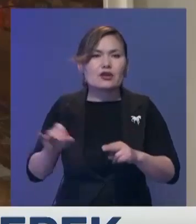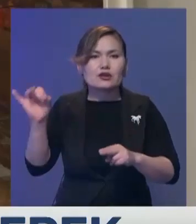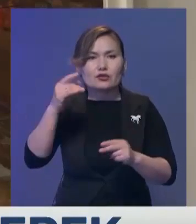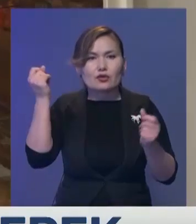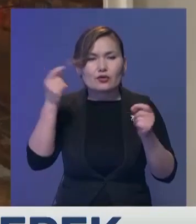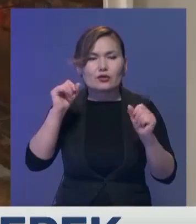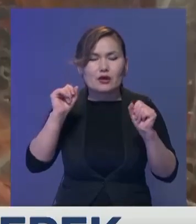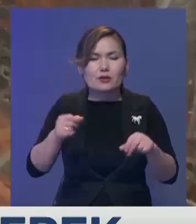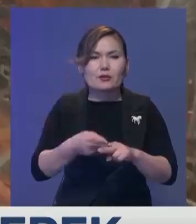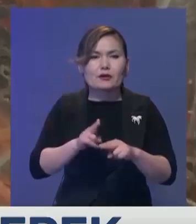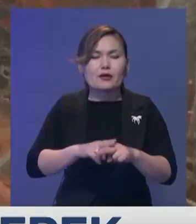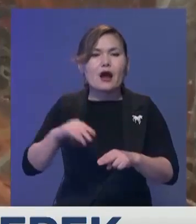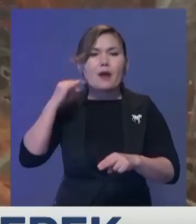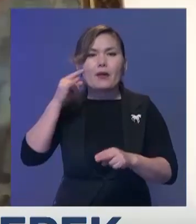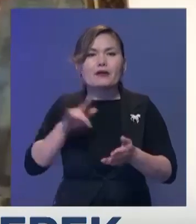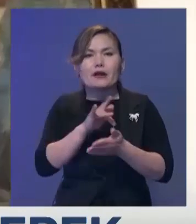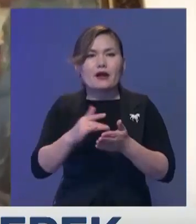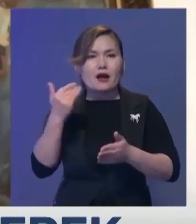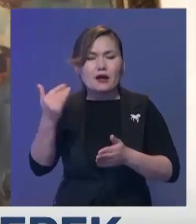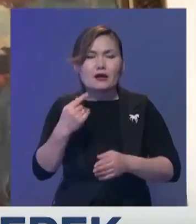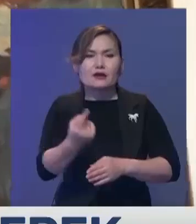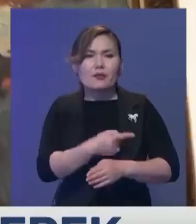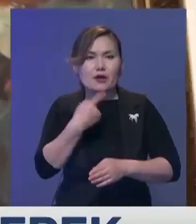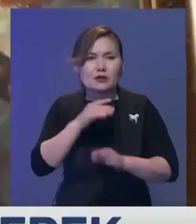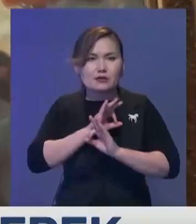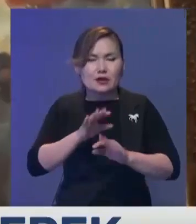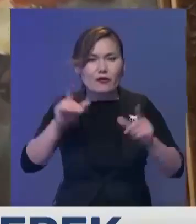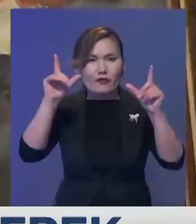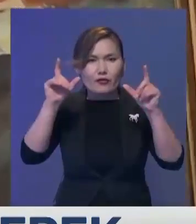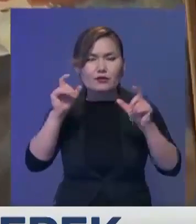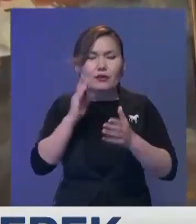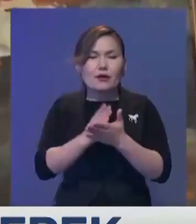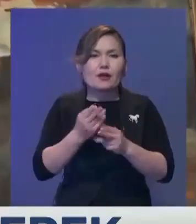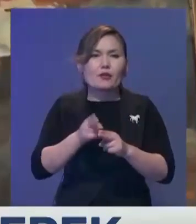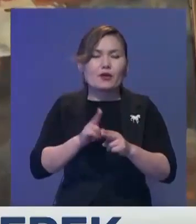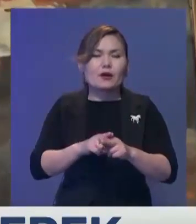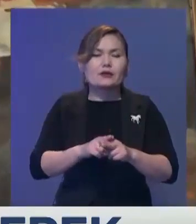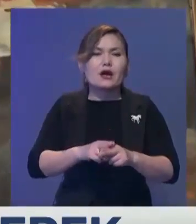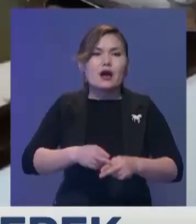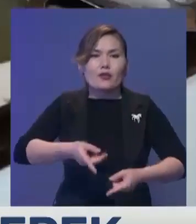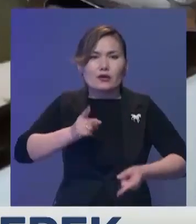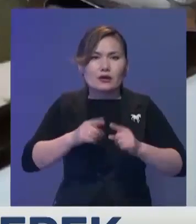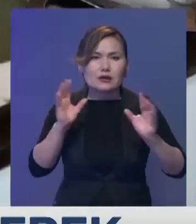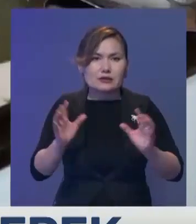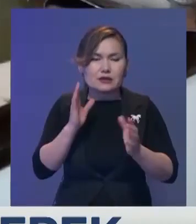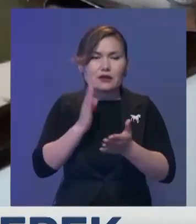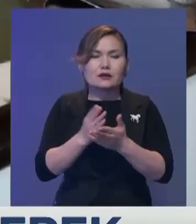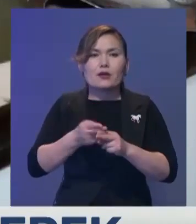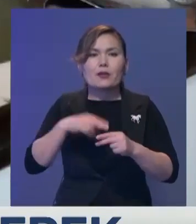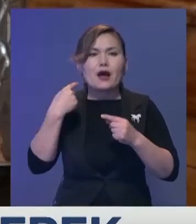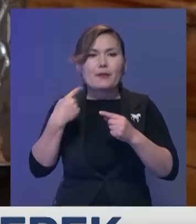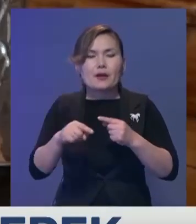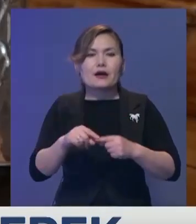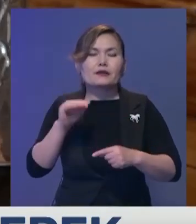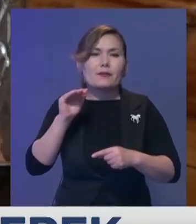Саланың өткені туралы Павладарлық сөретші Панко Величканың туындылары сұр шертет. Бұл картиналар төп нұсқа күйінде сақталған. Бұдан басқа